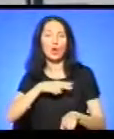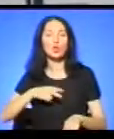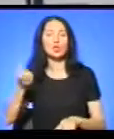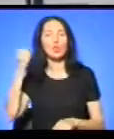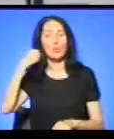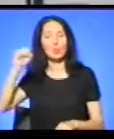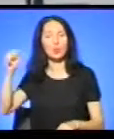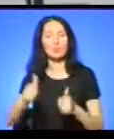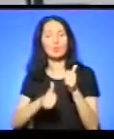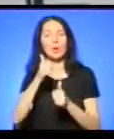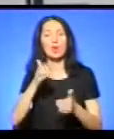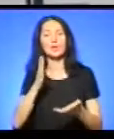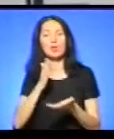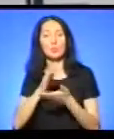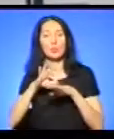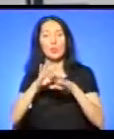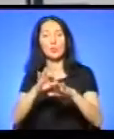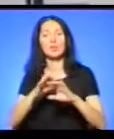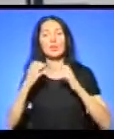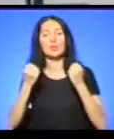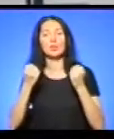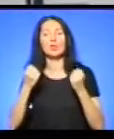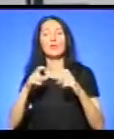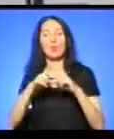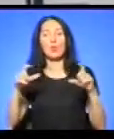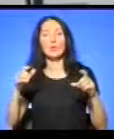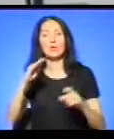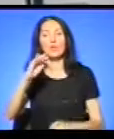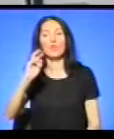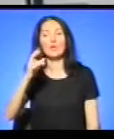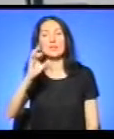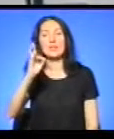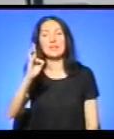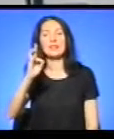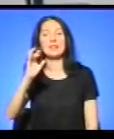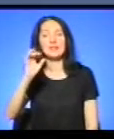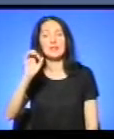Змагання відбуваються у спортивному комплексі «Фоктнеу». Початок змагань – о 10-й.